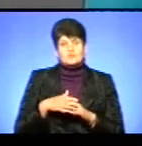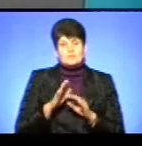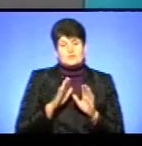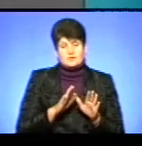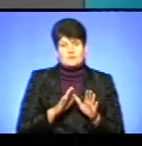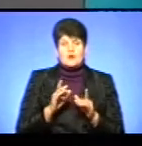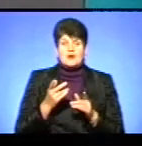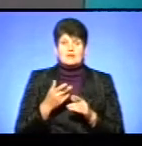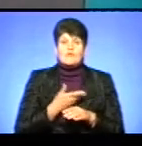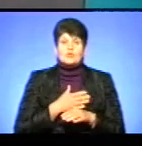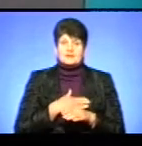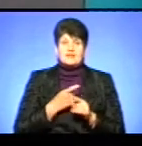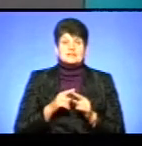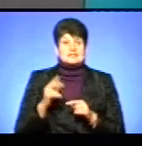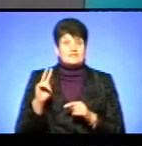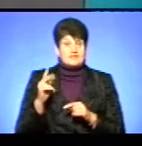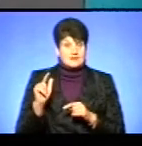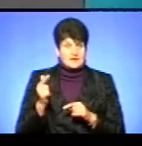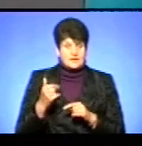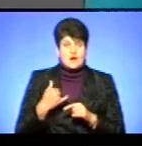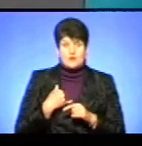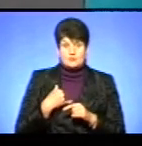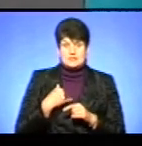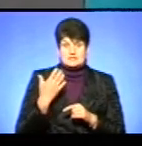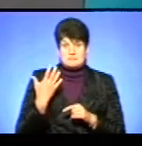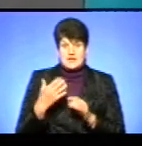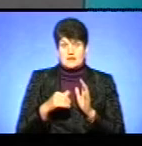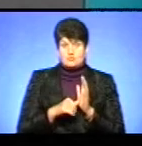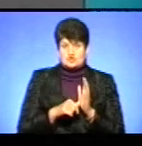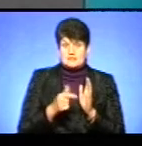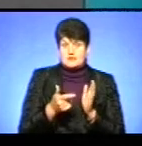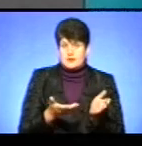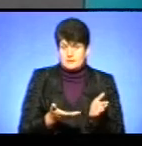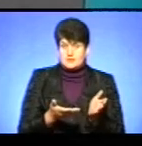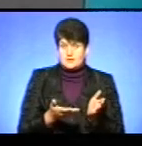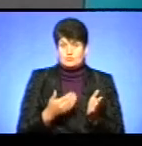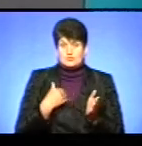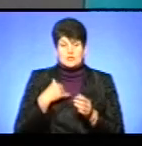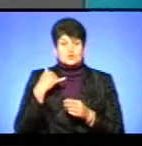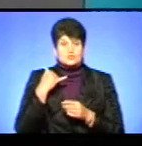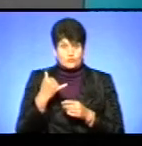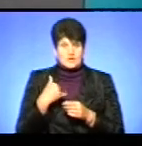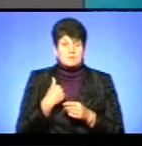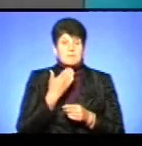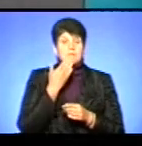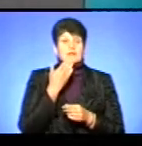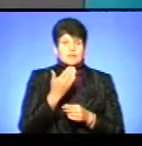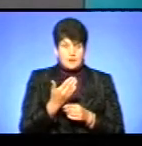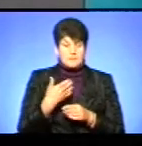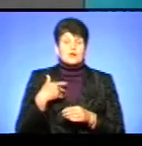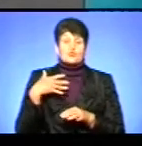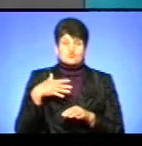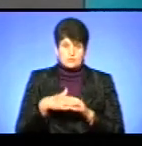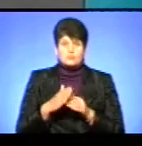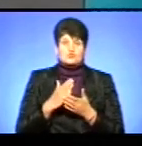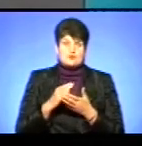що так в Полтаві це 2 гривні, а в нас буде 5 або 6 гривень. Тому наш додзвонювач, і ми, власне, питаємо, ми розуміємо,